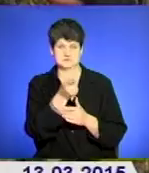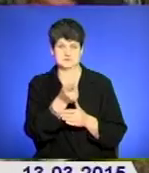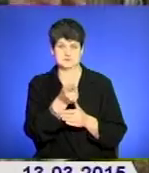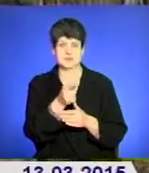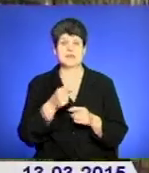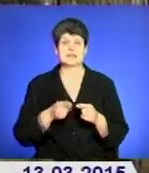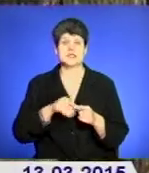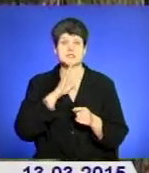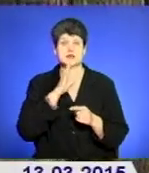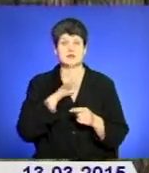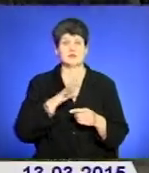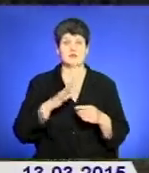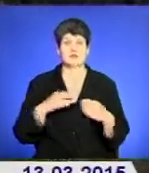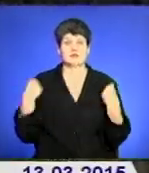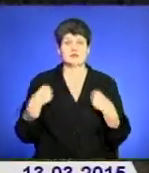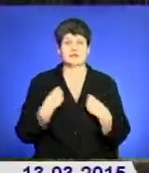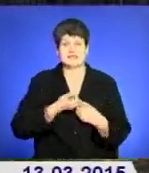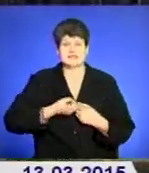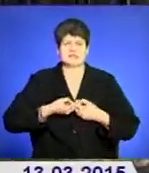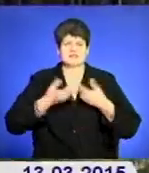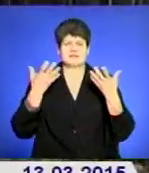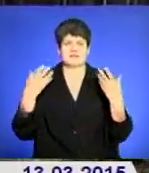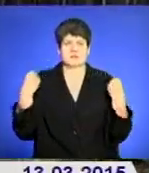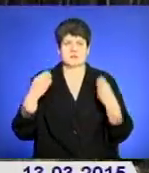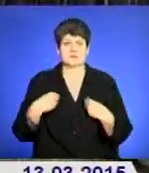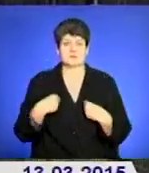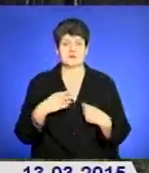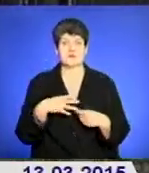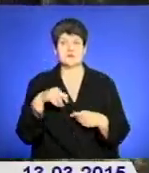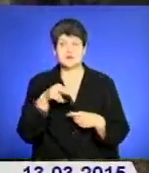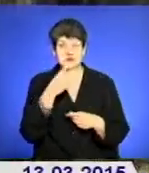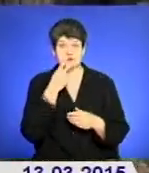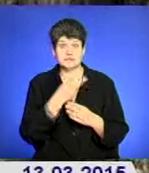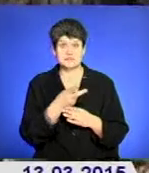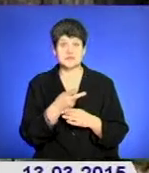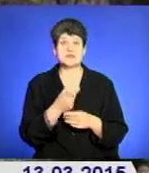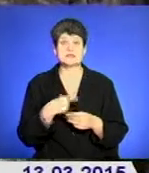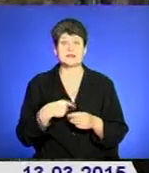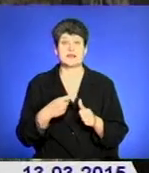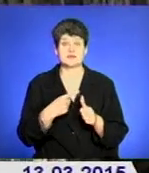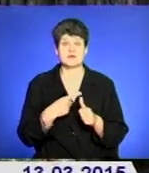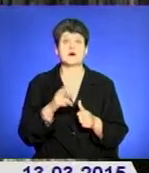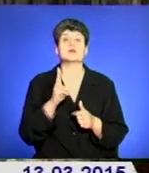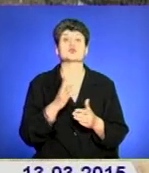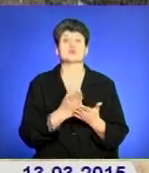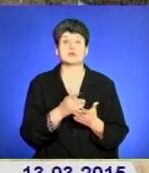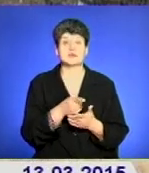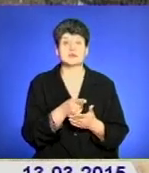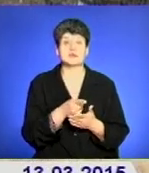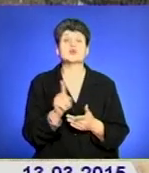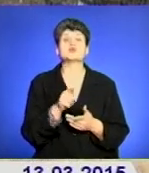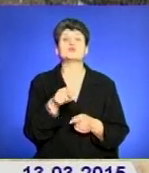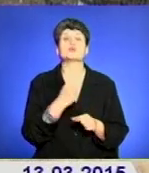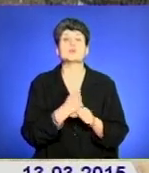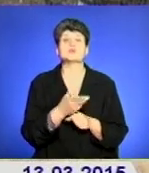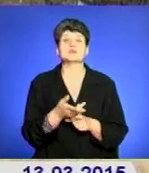дана громадянка була вдягнута в світлу куртку, хоч була пізня пора. Підійшли ближче, вона себе назвала та сказала, хто вона є. Запитали, що